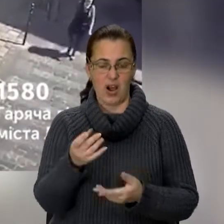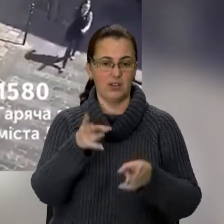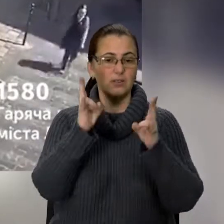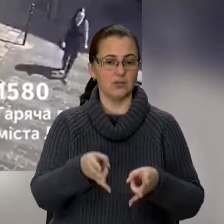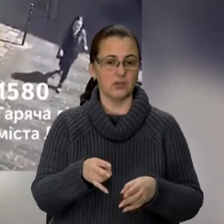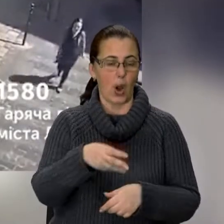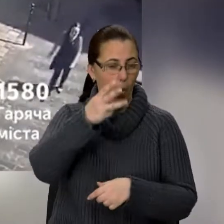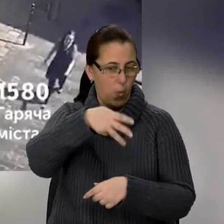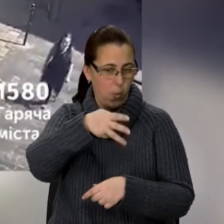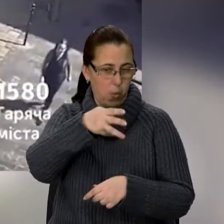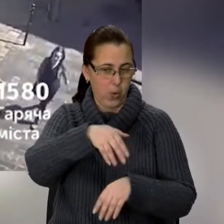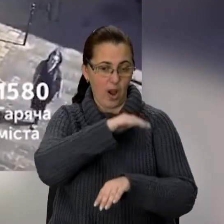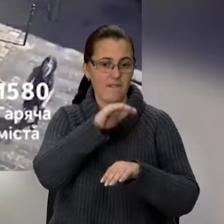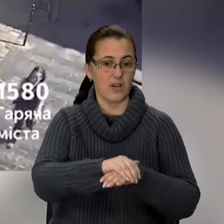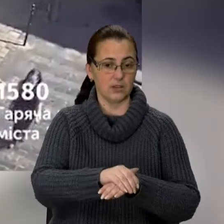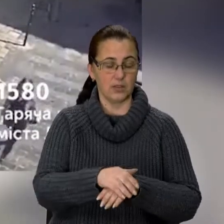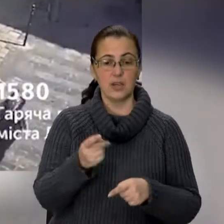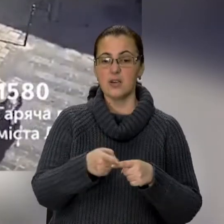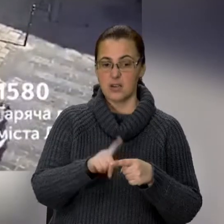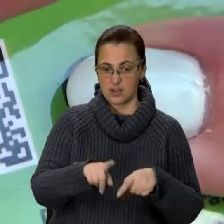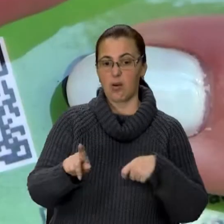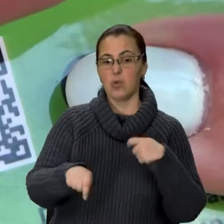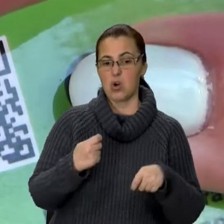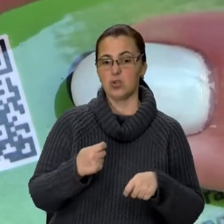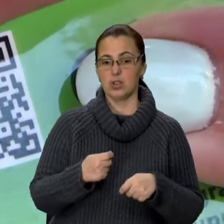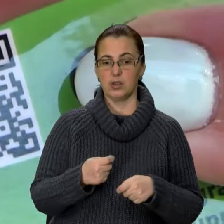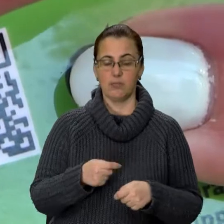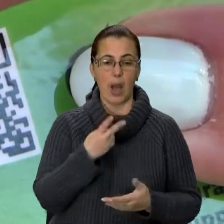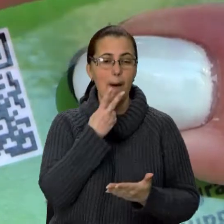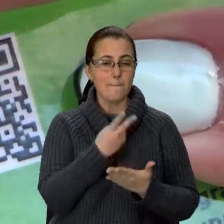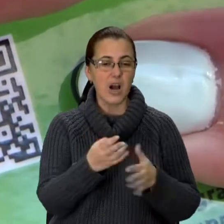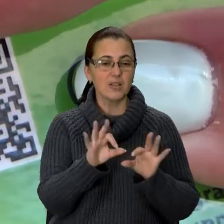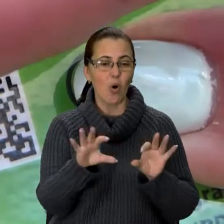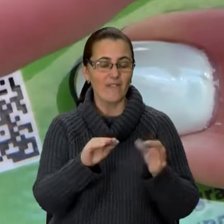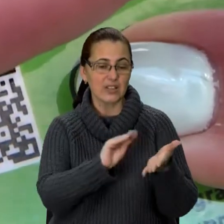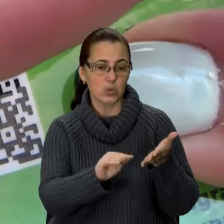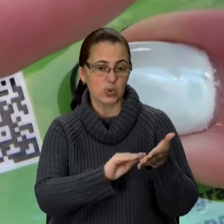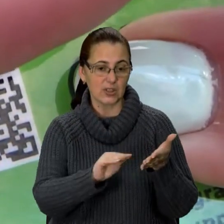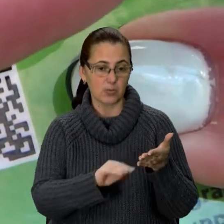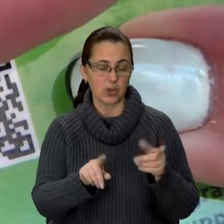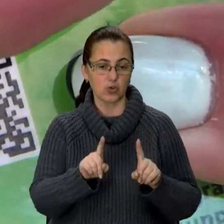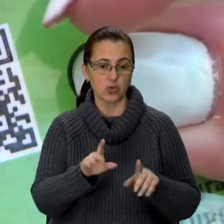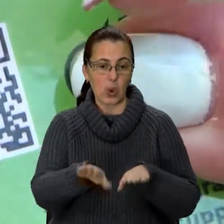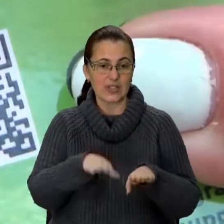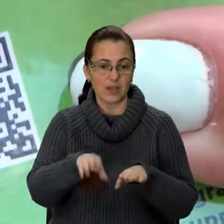зафіксували міські камери відеонагляду. І це – порушення. Як бачимо, навіть в інструкції пише, що самокат призначений для використання